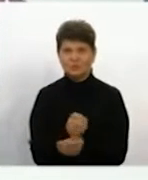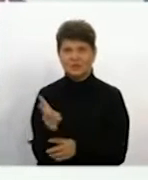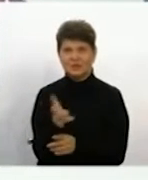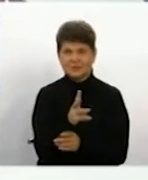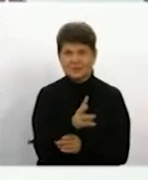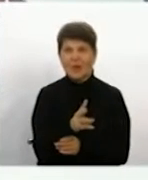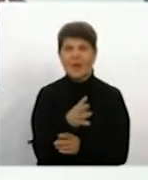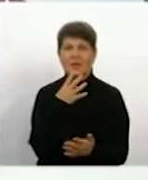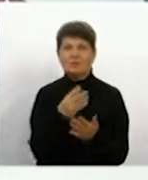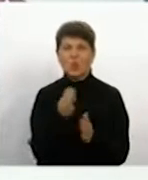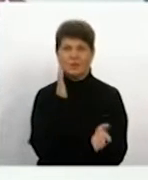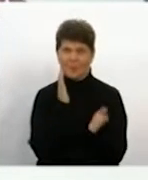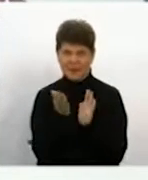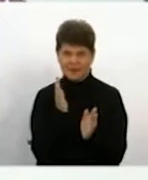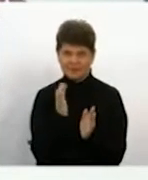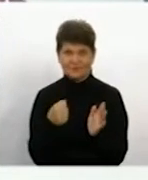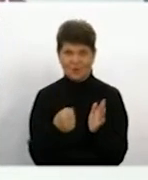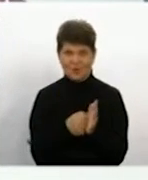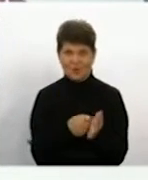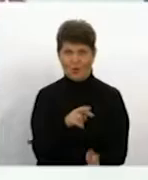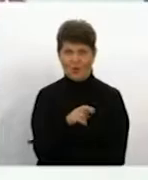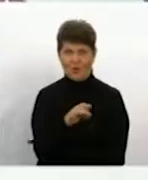роликів у соцмережах, додає Ревенко.